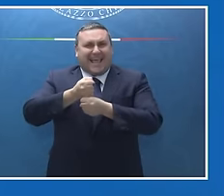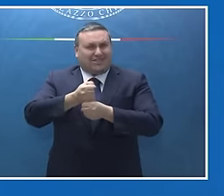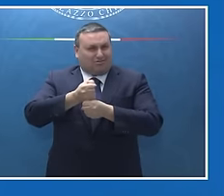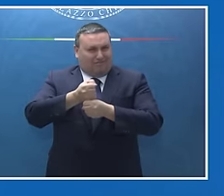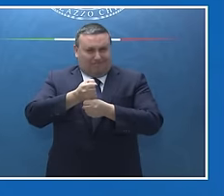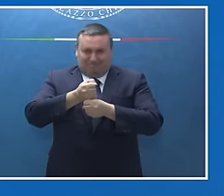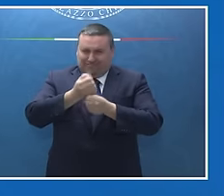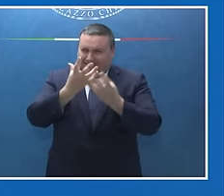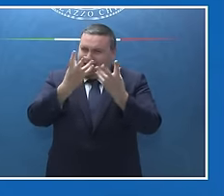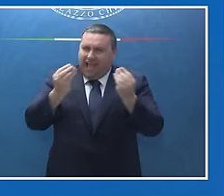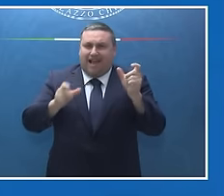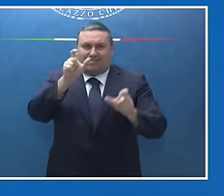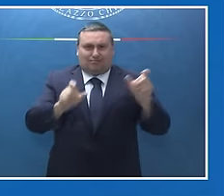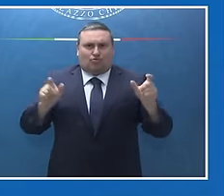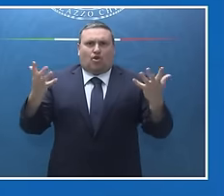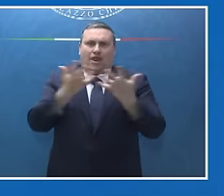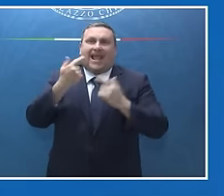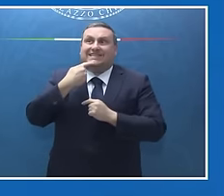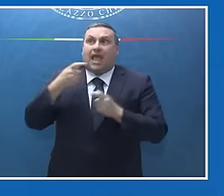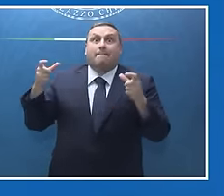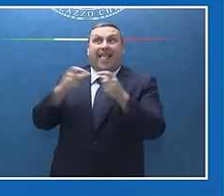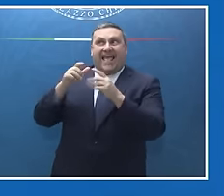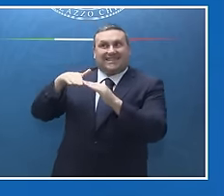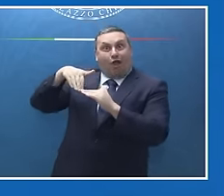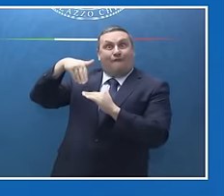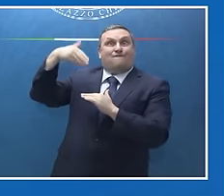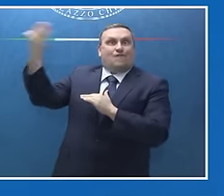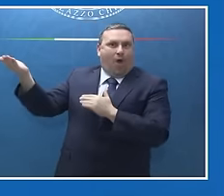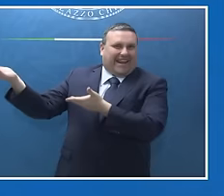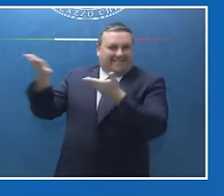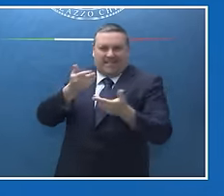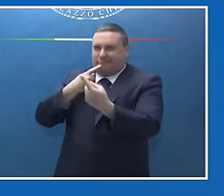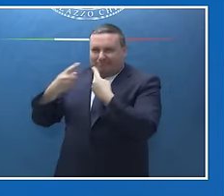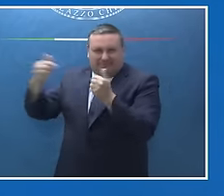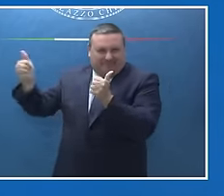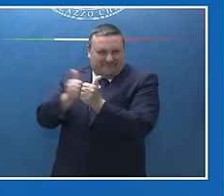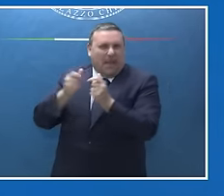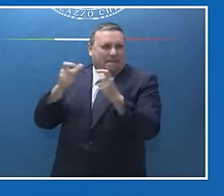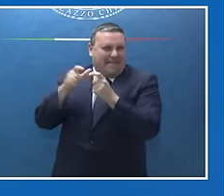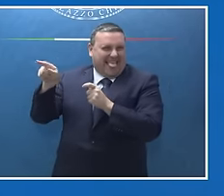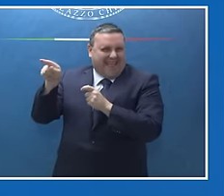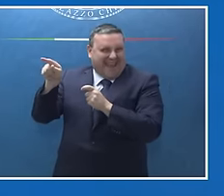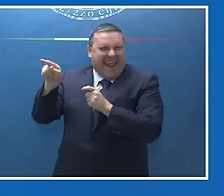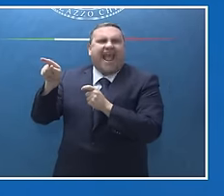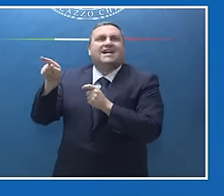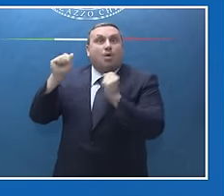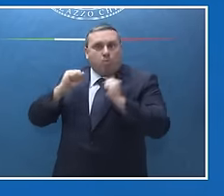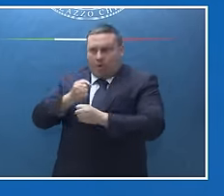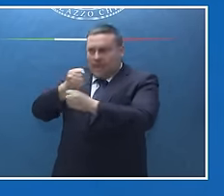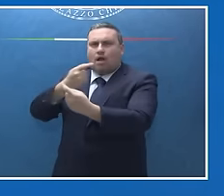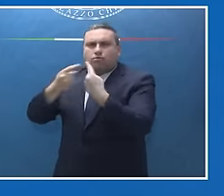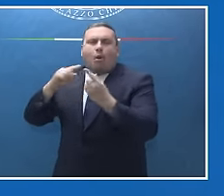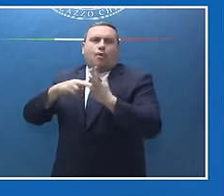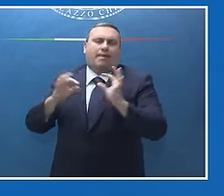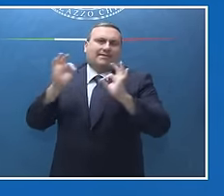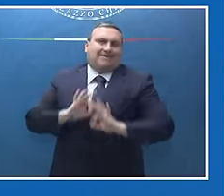particolarmente il nostro Outreach era molto nutrito, potesse svolgersi sostanzialmente senza problemi. E